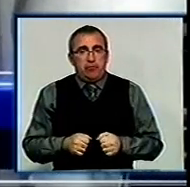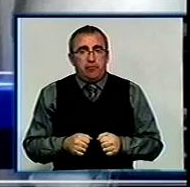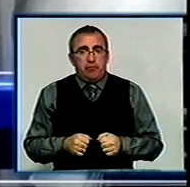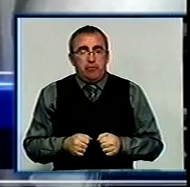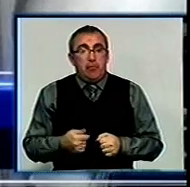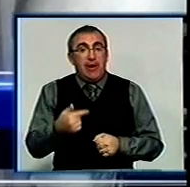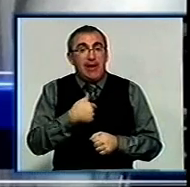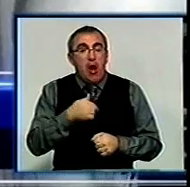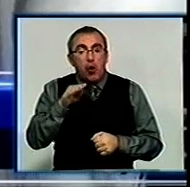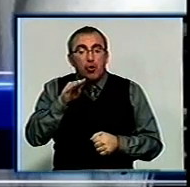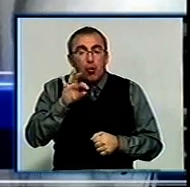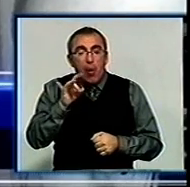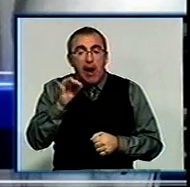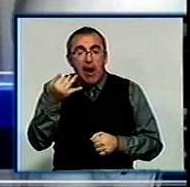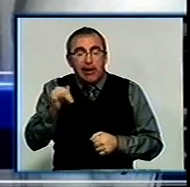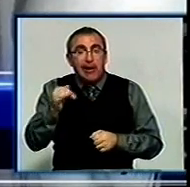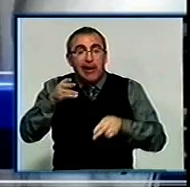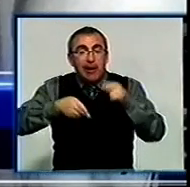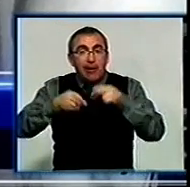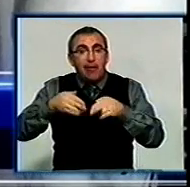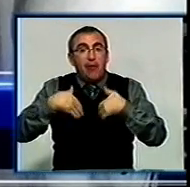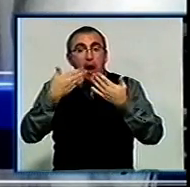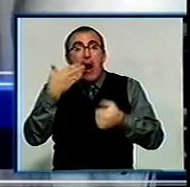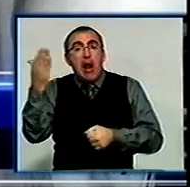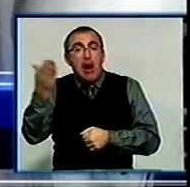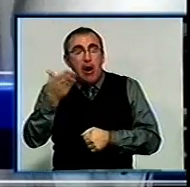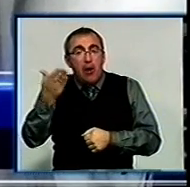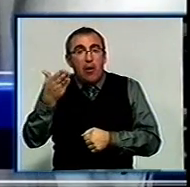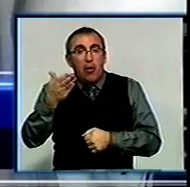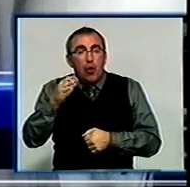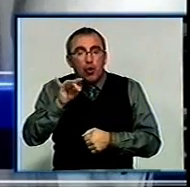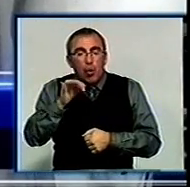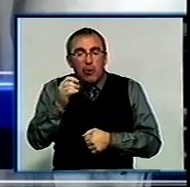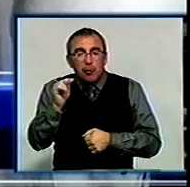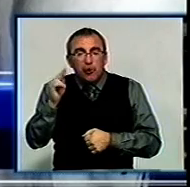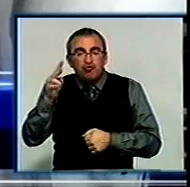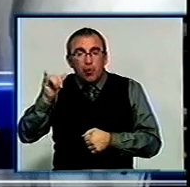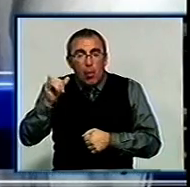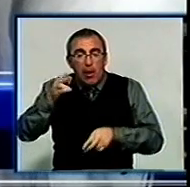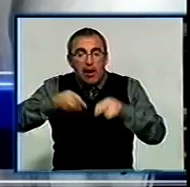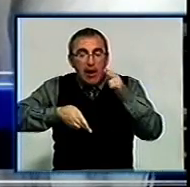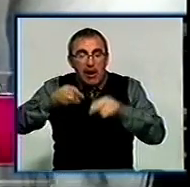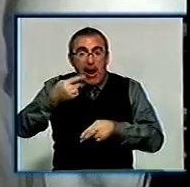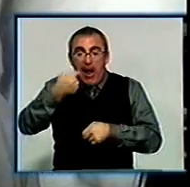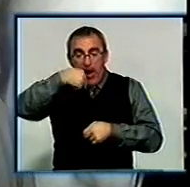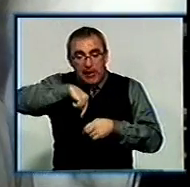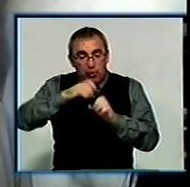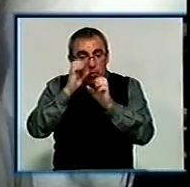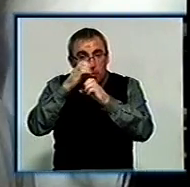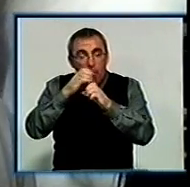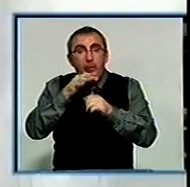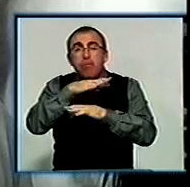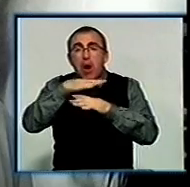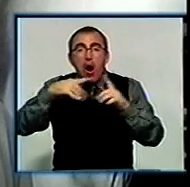Я торокальний хірург. Сьогодні я представив лекцію про тороскопічну хірургію. Ендоскопія на даний момент використовується в